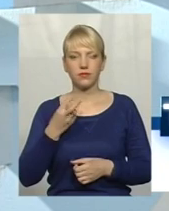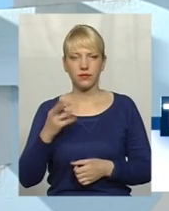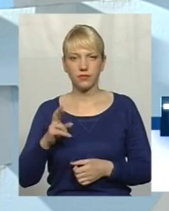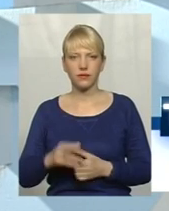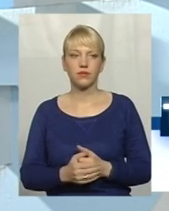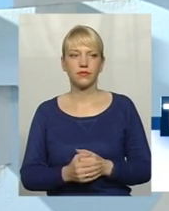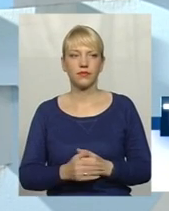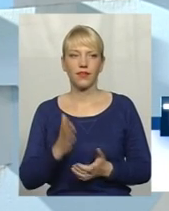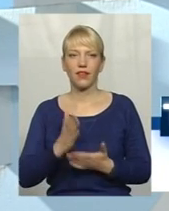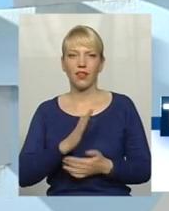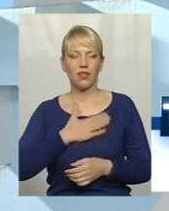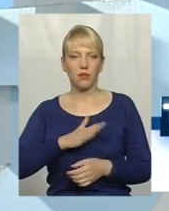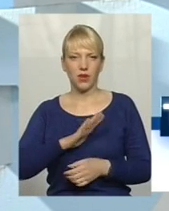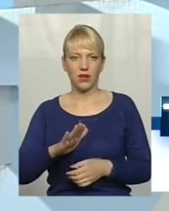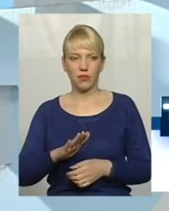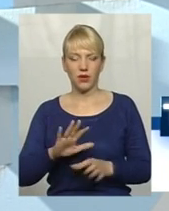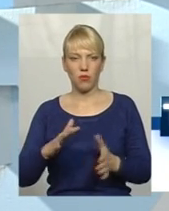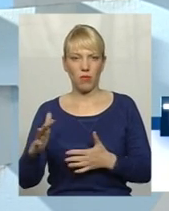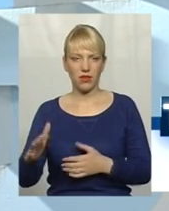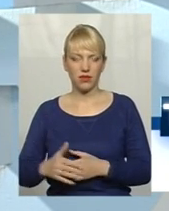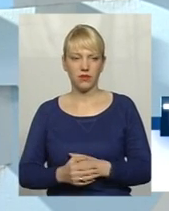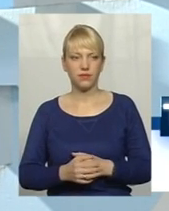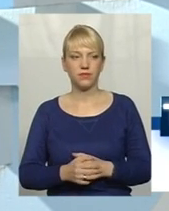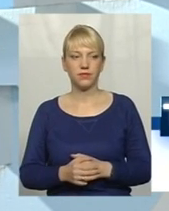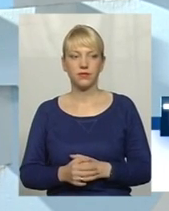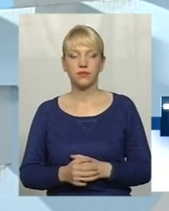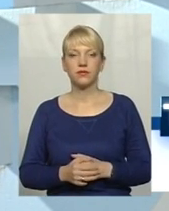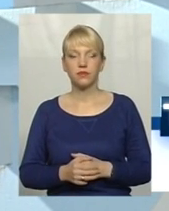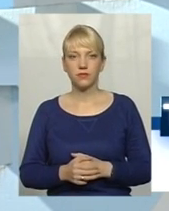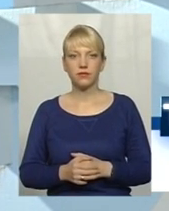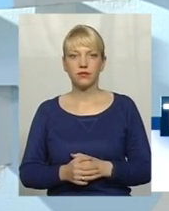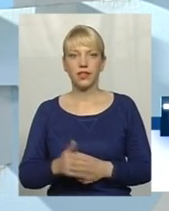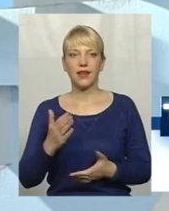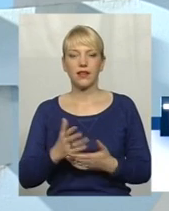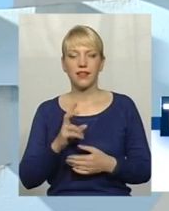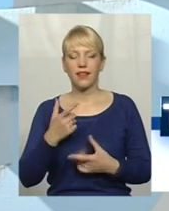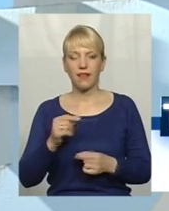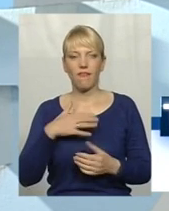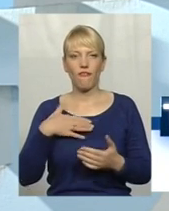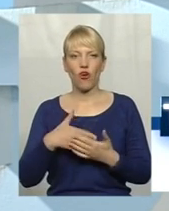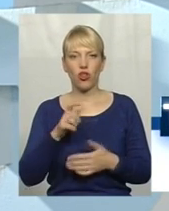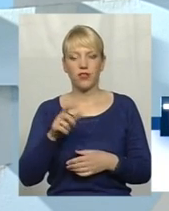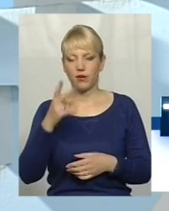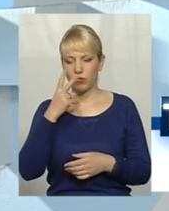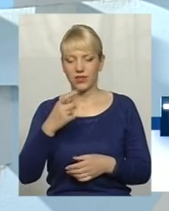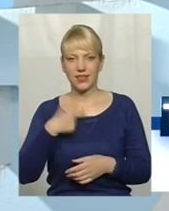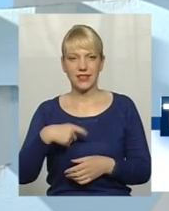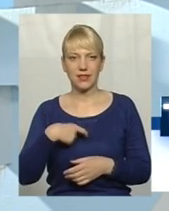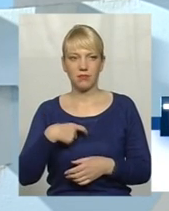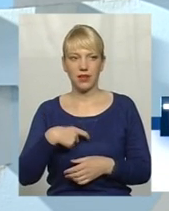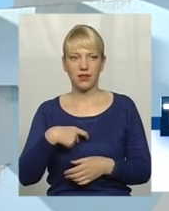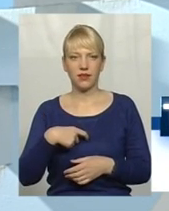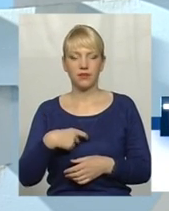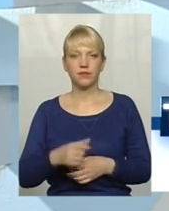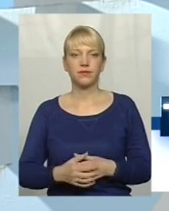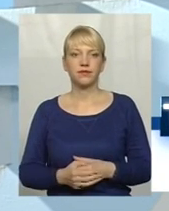неприємні моменти, де волонтери показали себе, так скажімо,